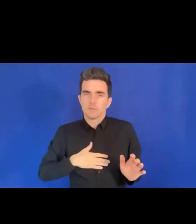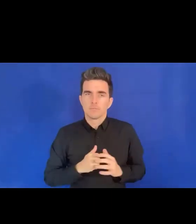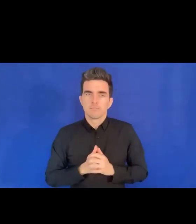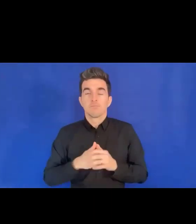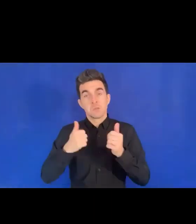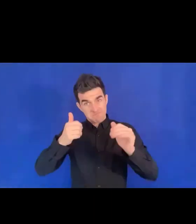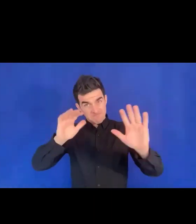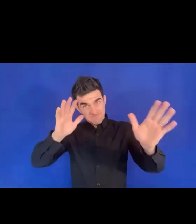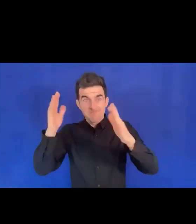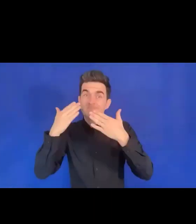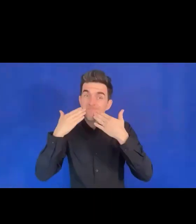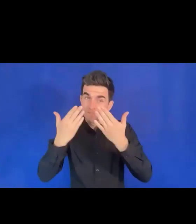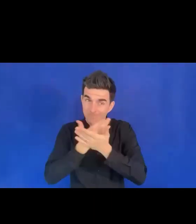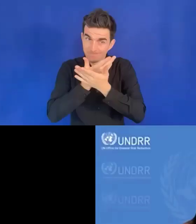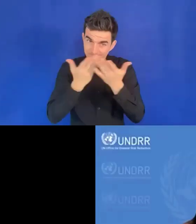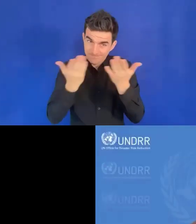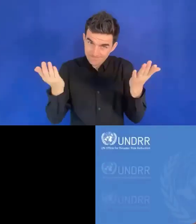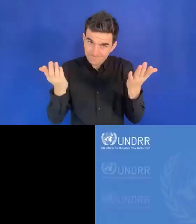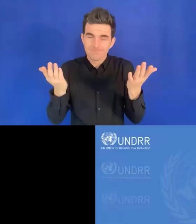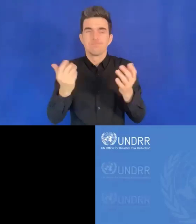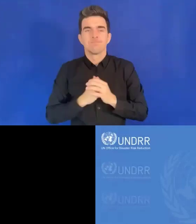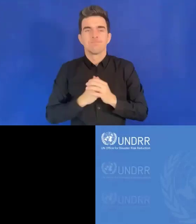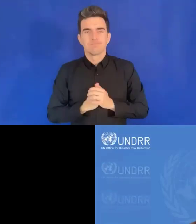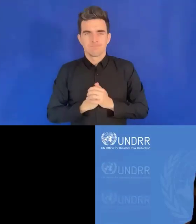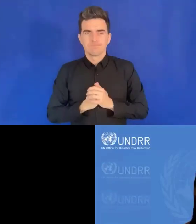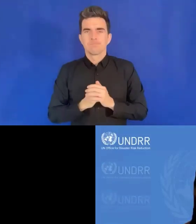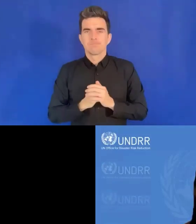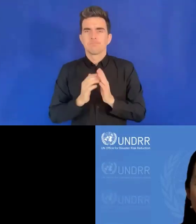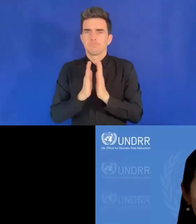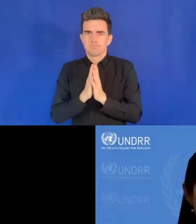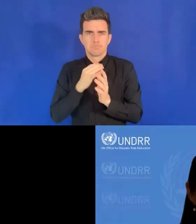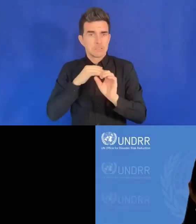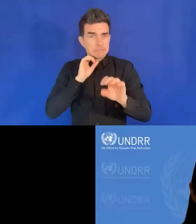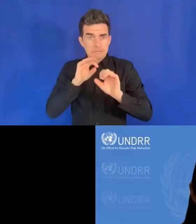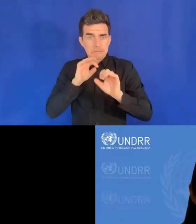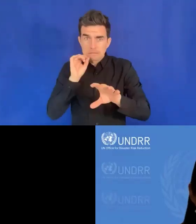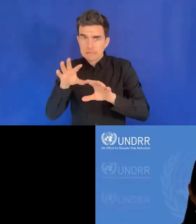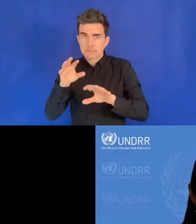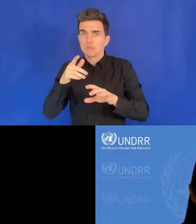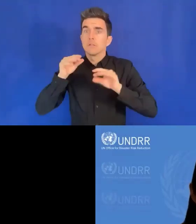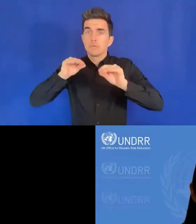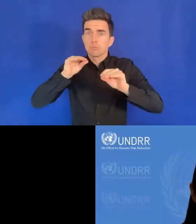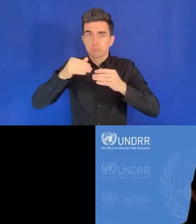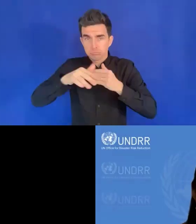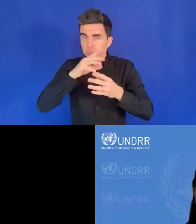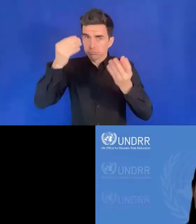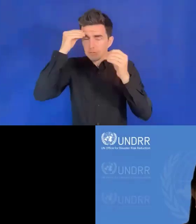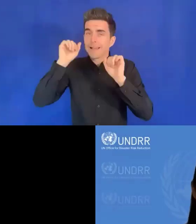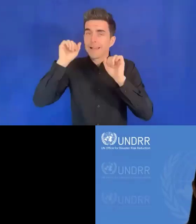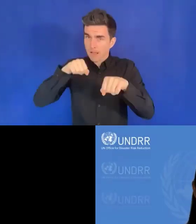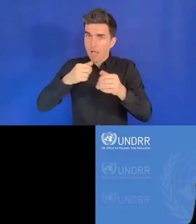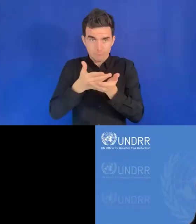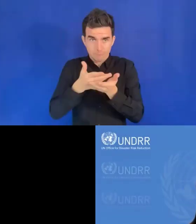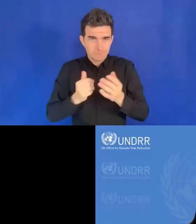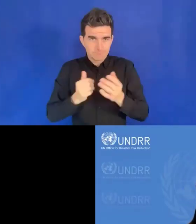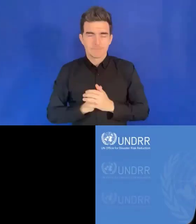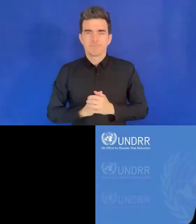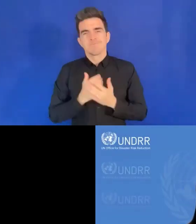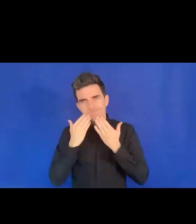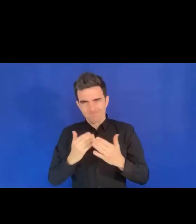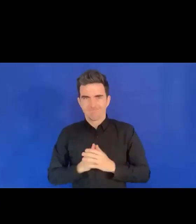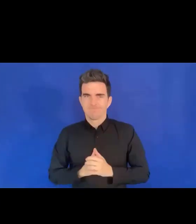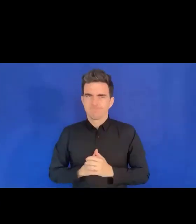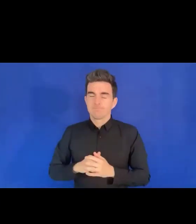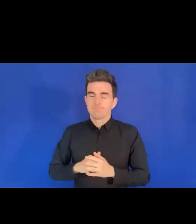vous tirez profit de toutes les merveilleuses choses que cette formation va offrir. Merci beaucoup,